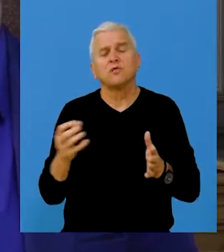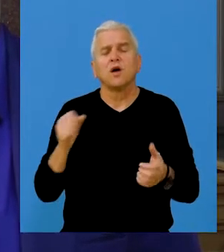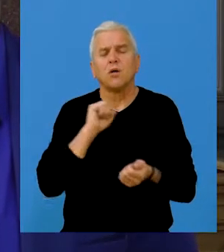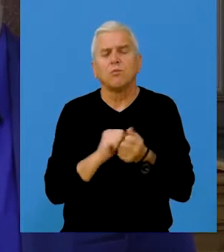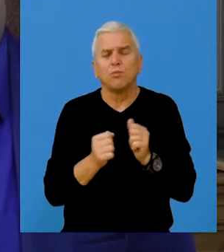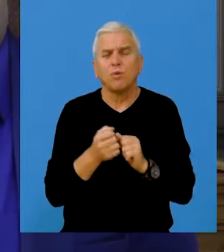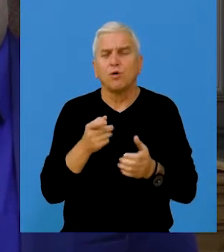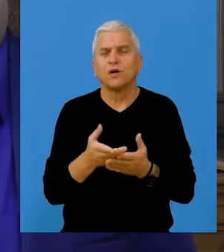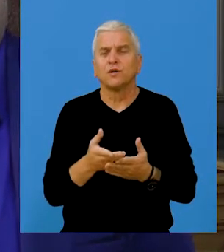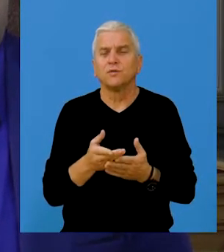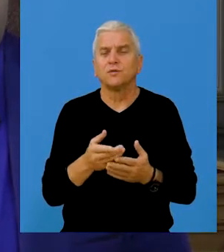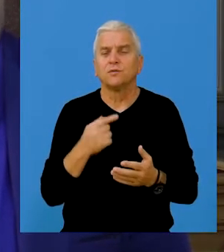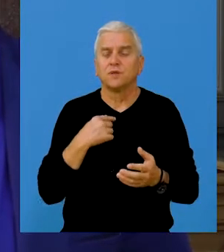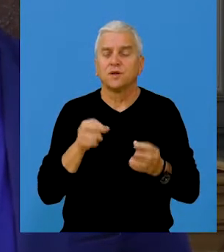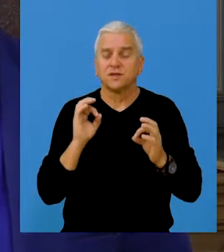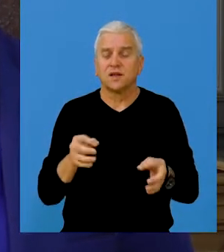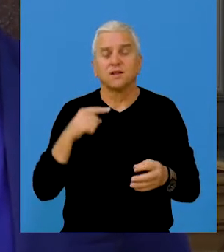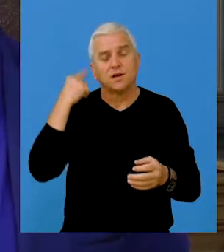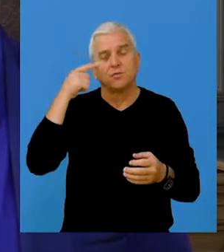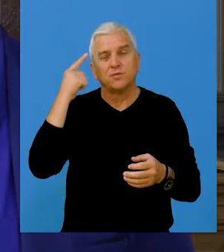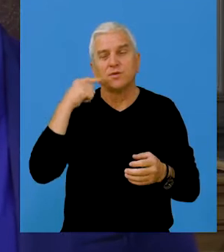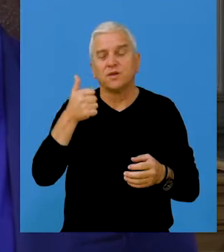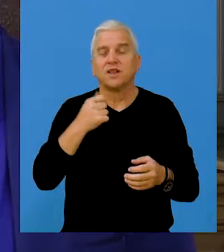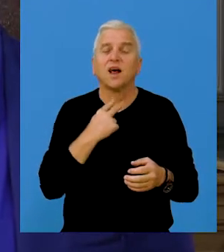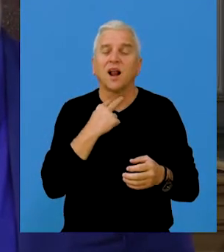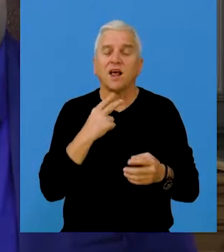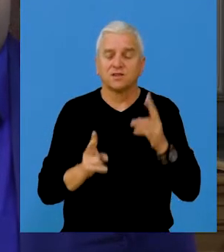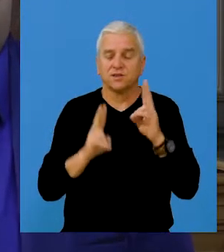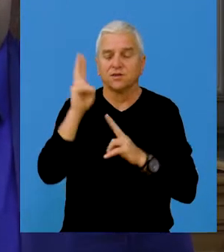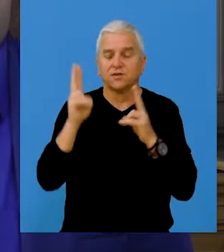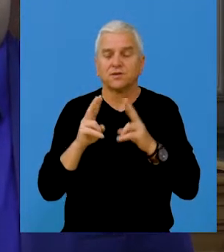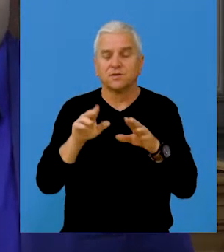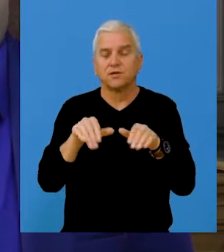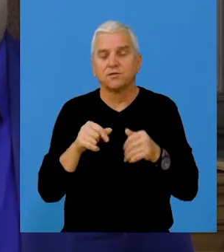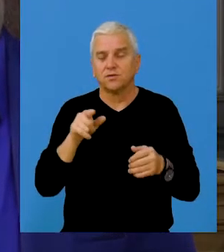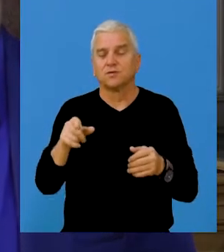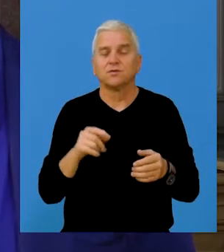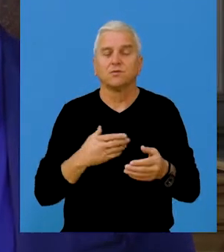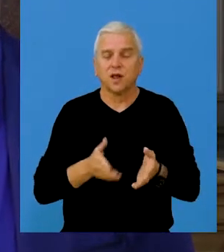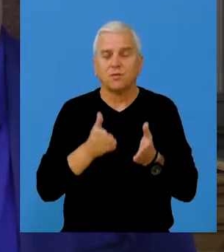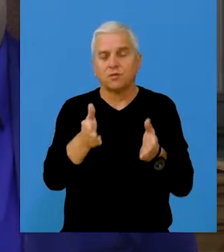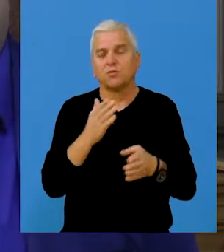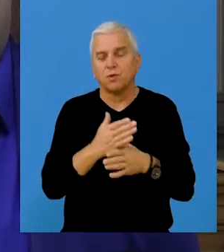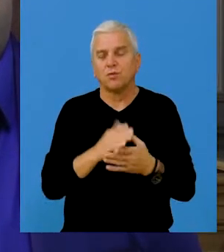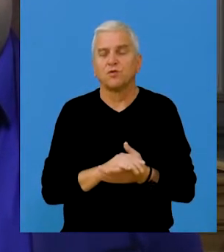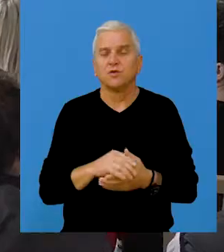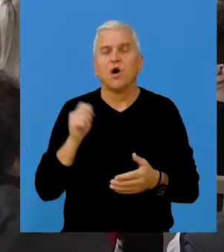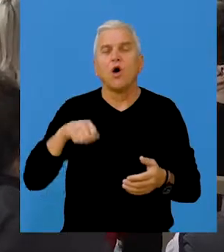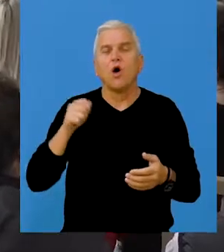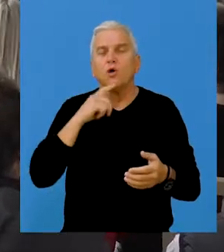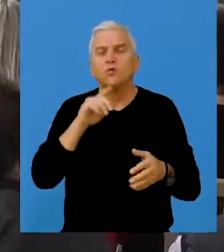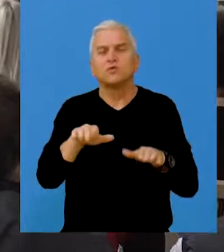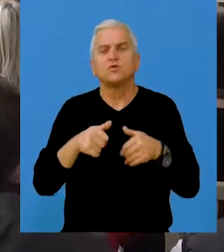se bore, pa smo svakako mislili jednoglasno naravno da i mi ovako izađemo u susret.